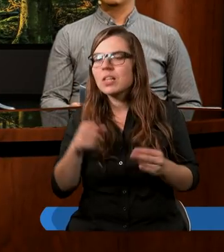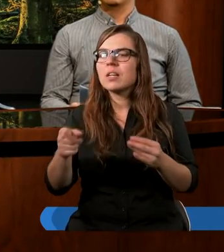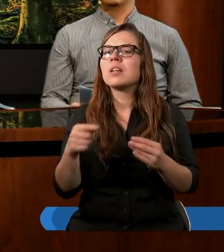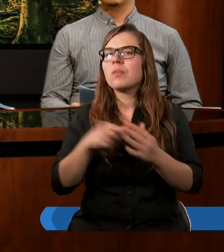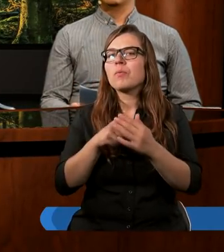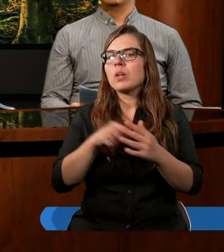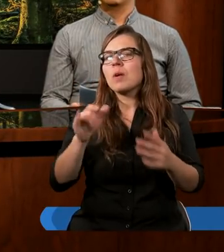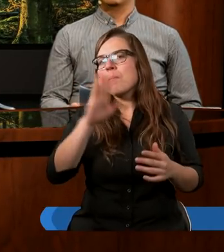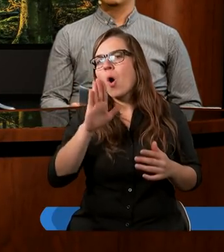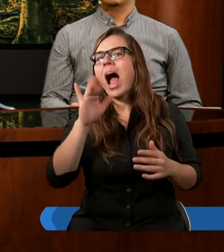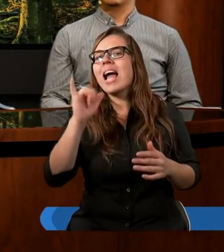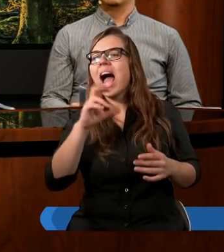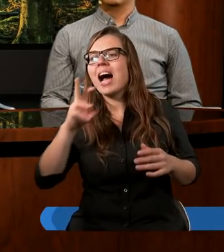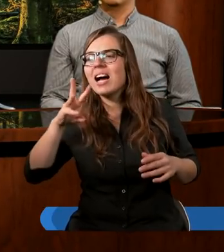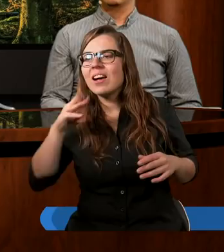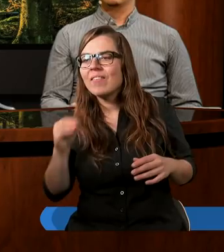czcili właśnie Boga Jachwę.